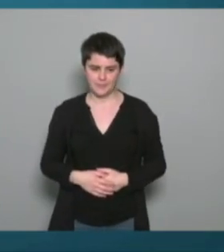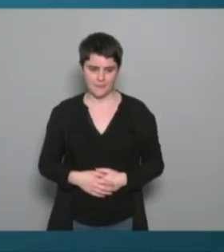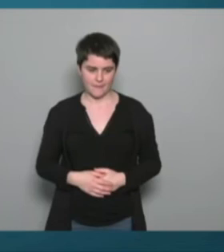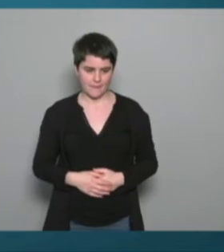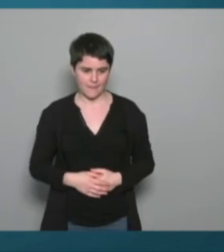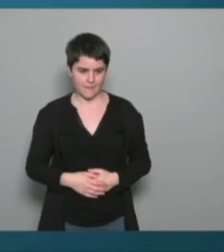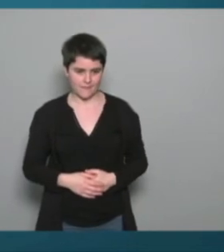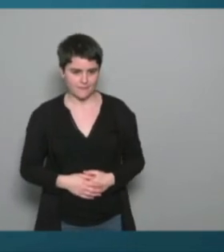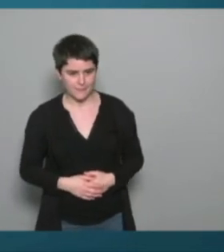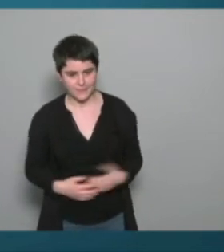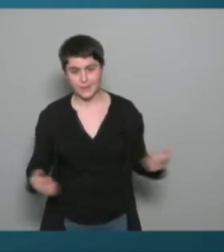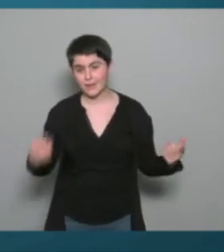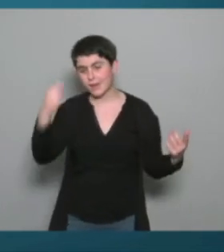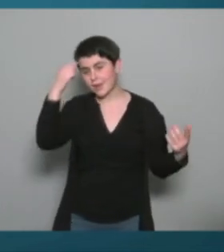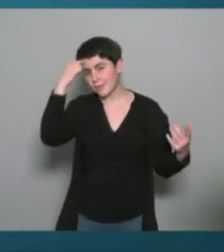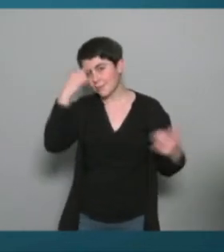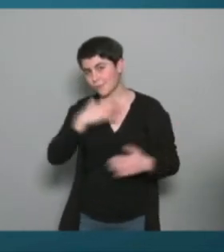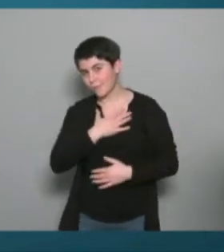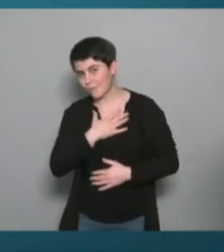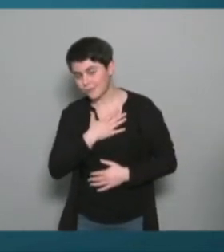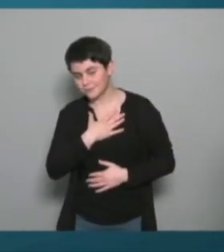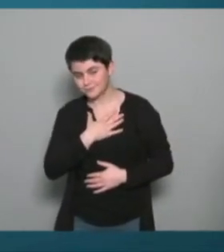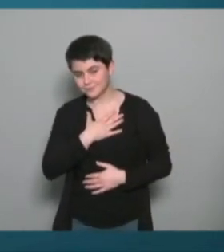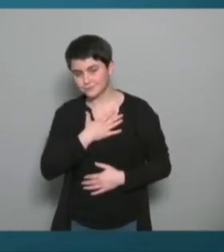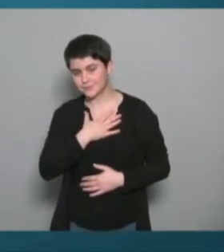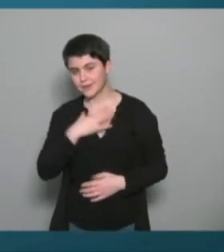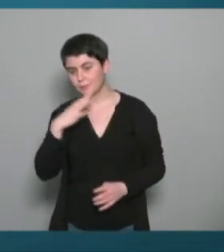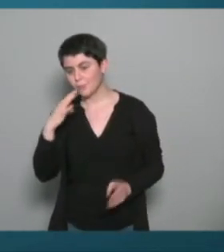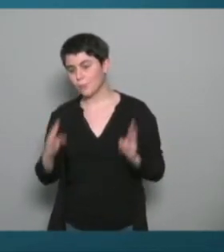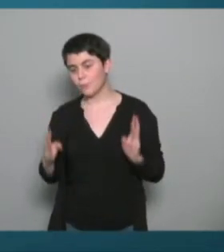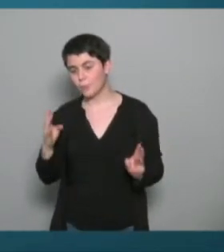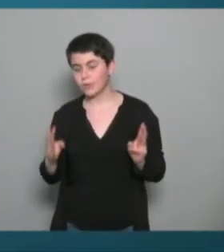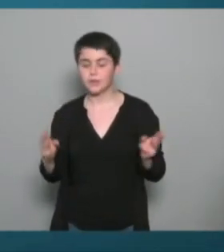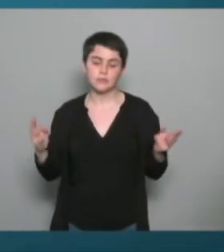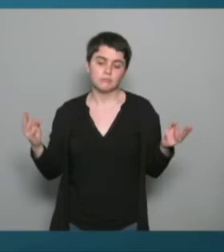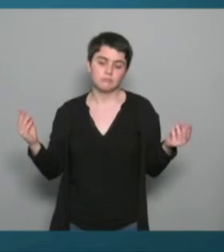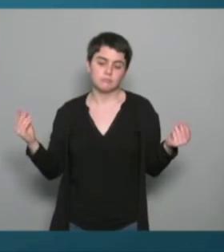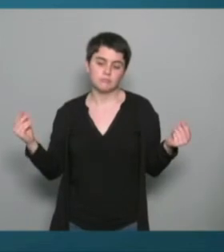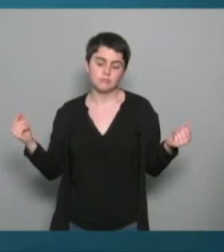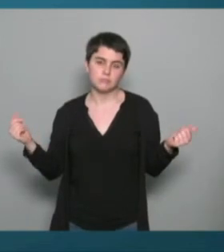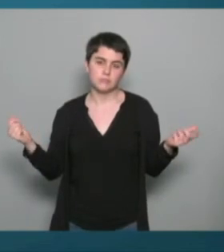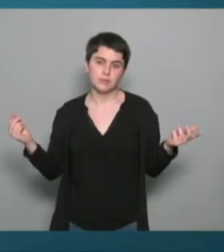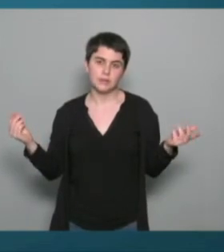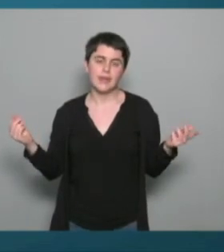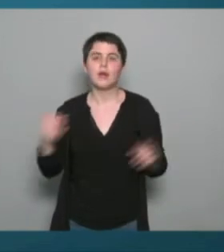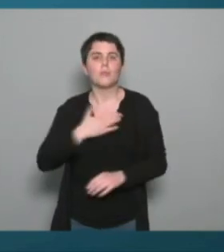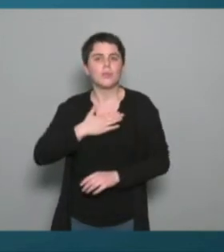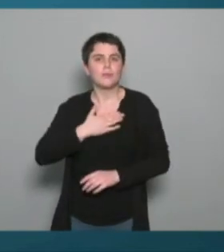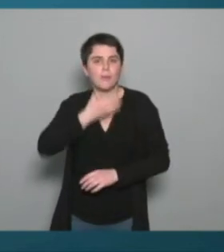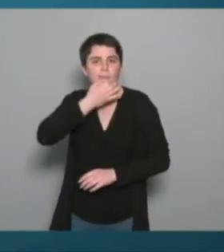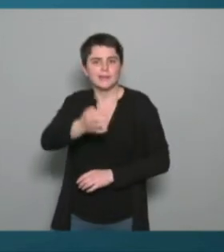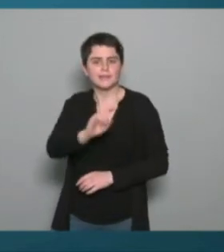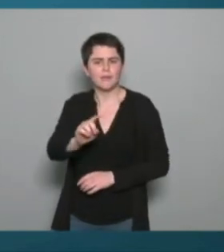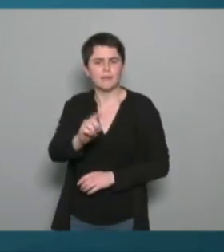et pour ma part peut-être qu'effectivement quelque chose qui c'est pas moi qui l'ai dit c'est l'un d'entre vous si c'est pas